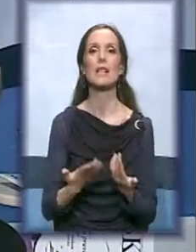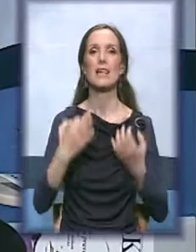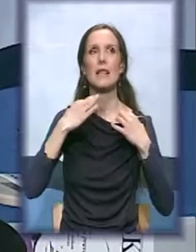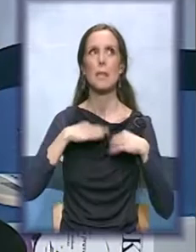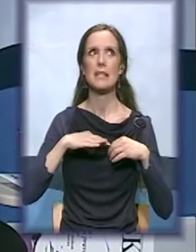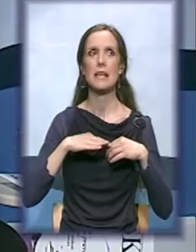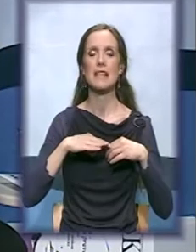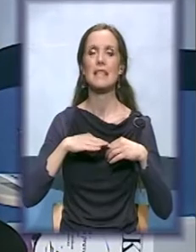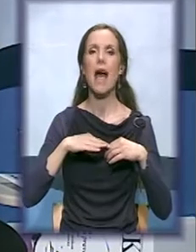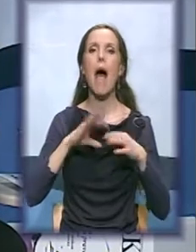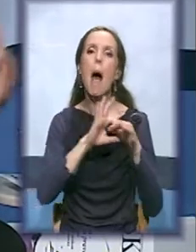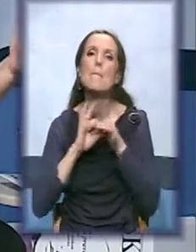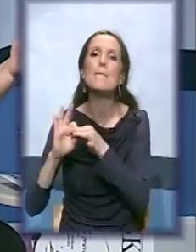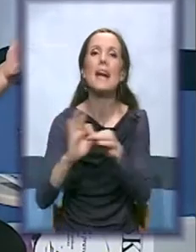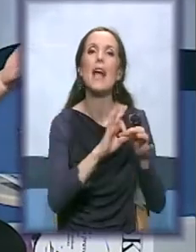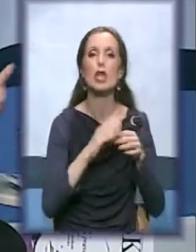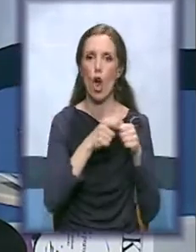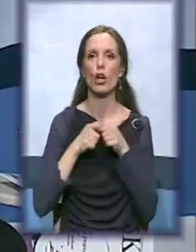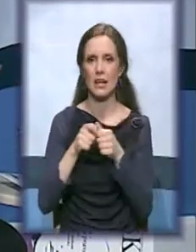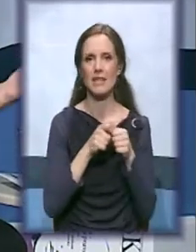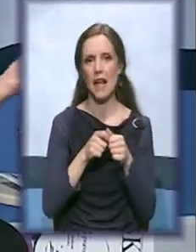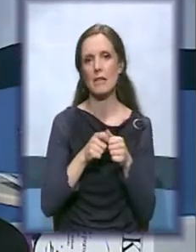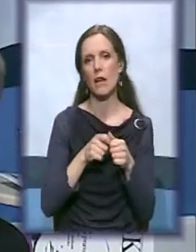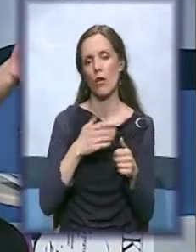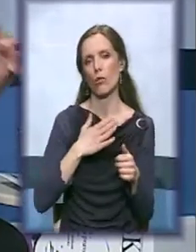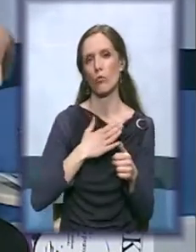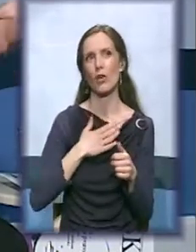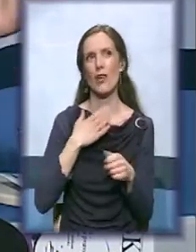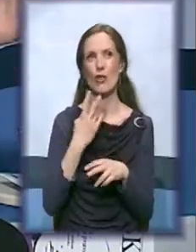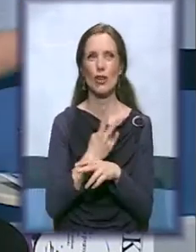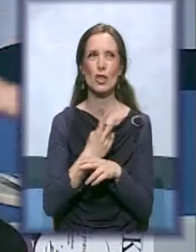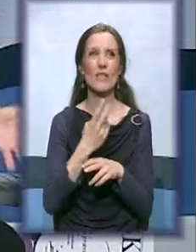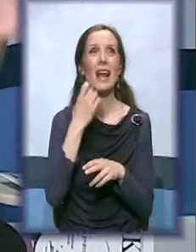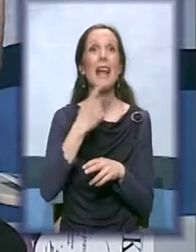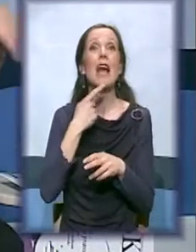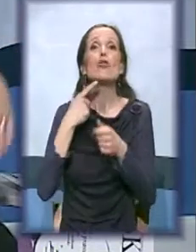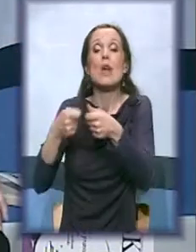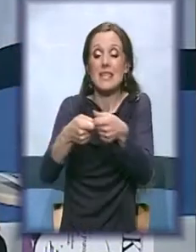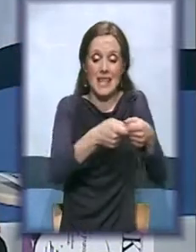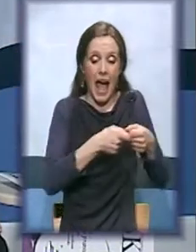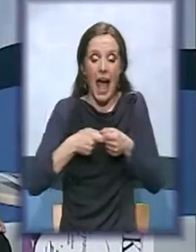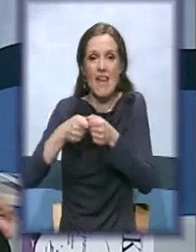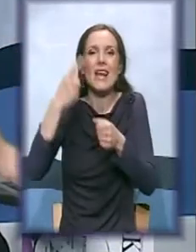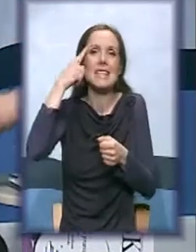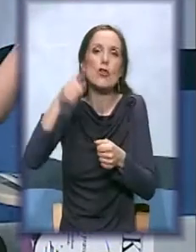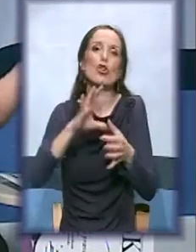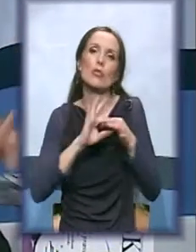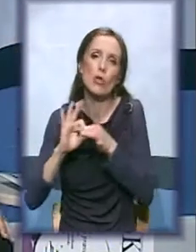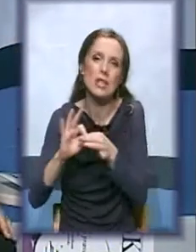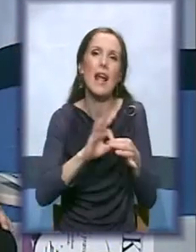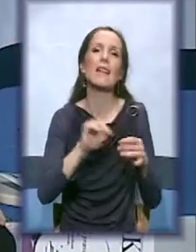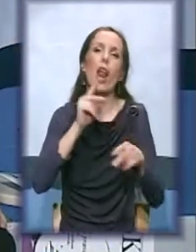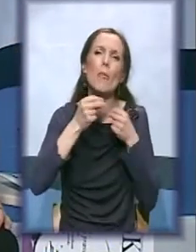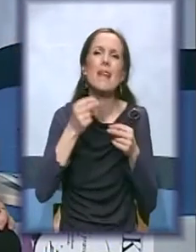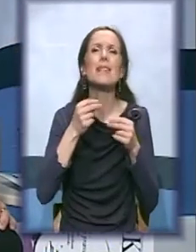pardon, Mreže, organizacija koja stvarno u našoj zemlji ipad kad kažemo Savezi, to znači da smo se udružili, dok objasnimo asocijacije i